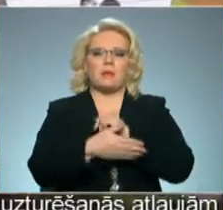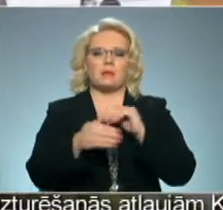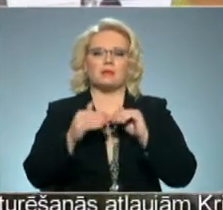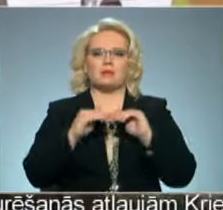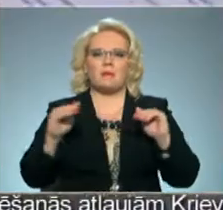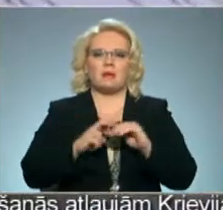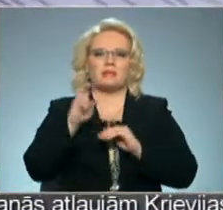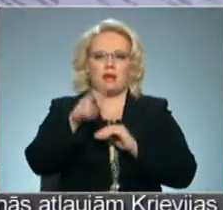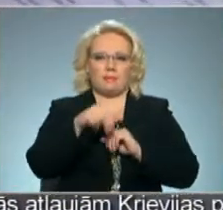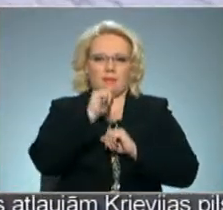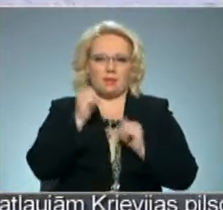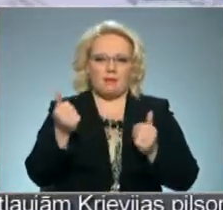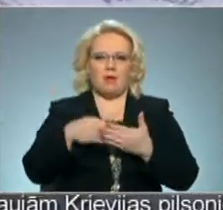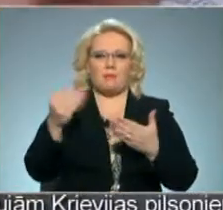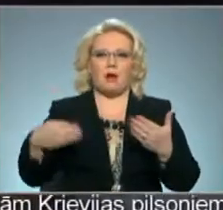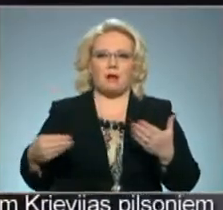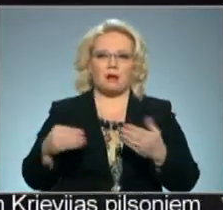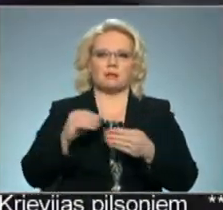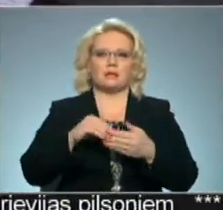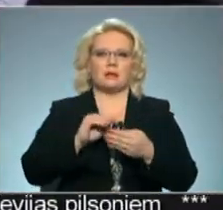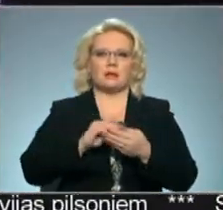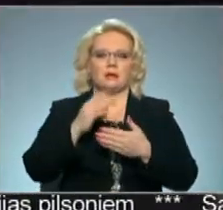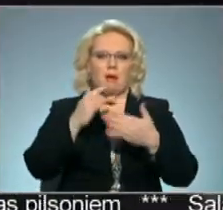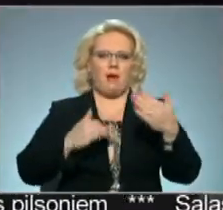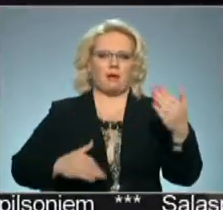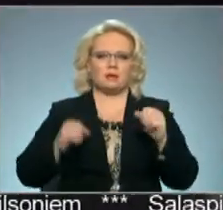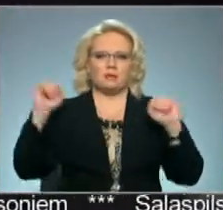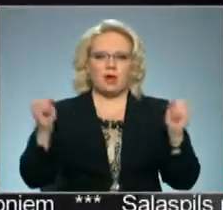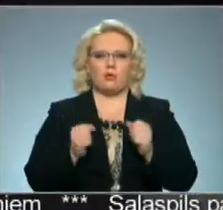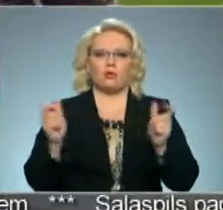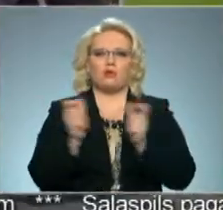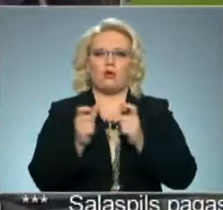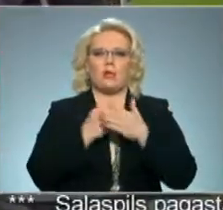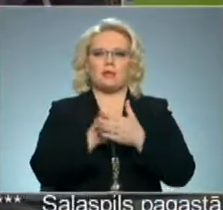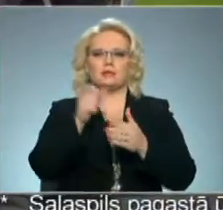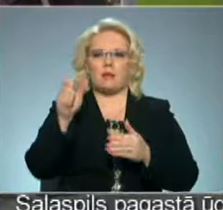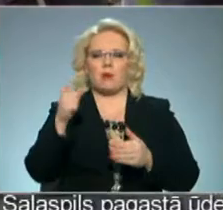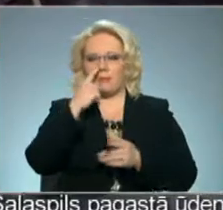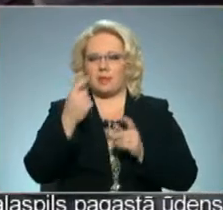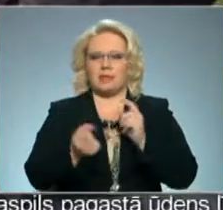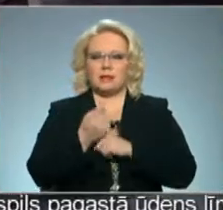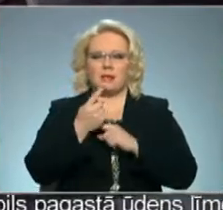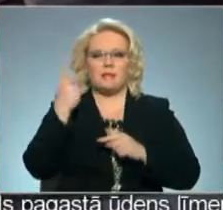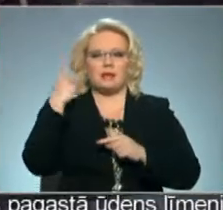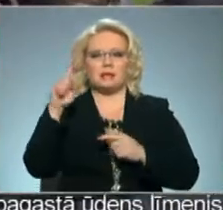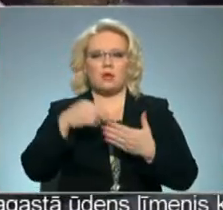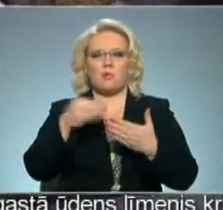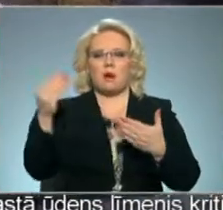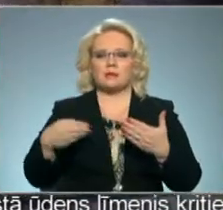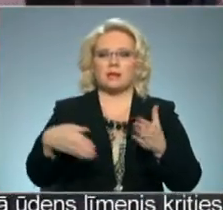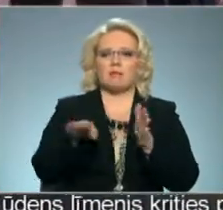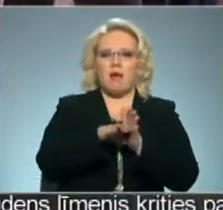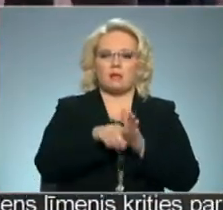ciklārā. Paraksti krājas strauji. Tie godīgi šokolādes atbalstītāji, kuriem neiznāca par iniciatīvu parakstīties